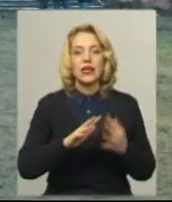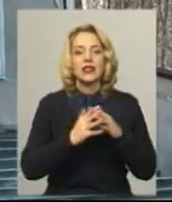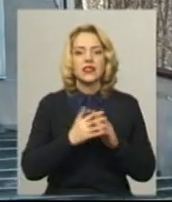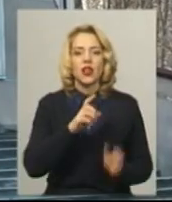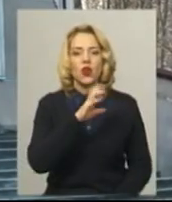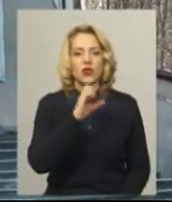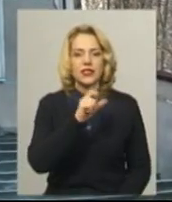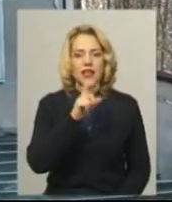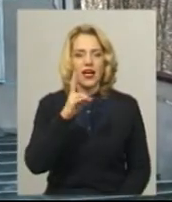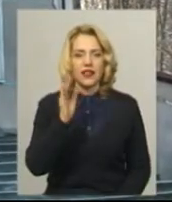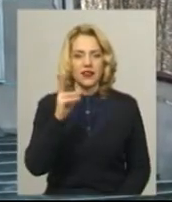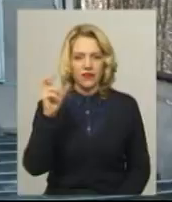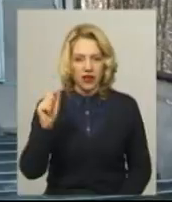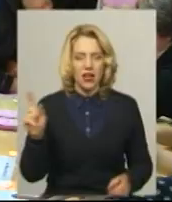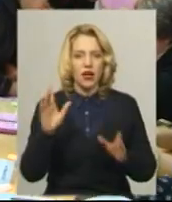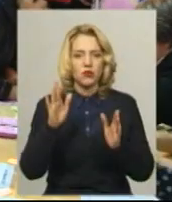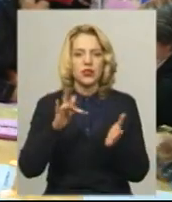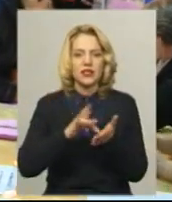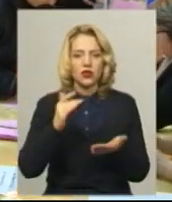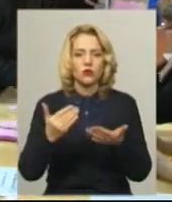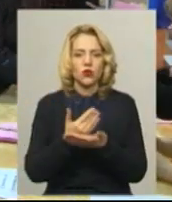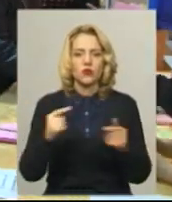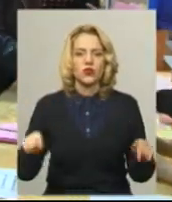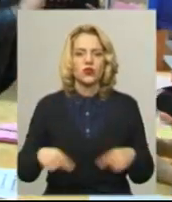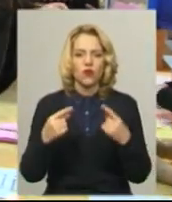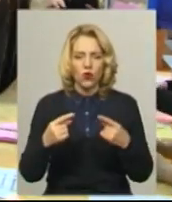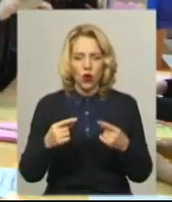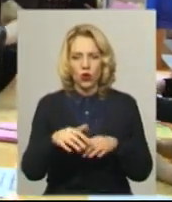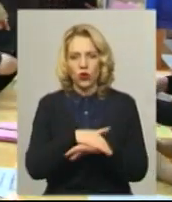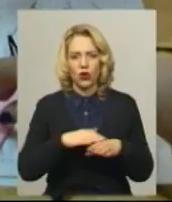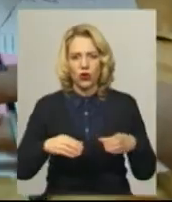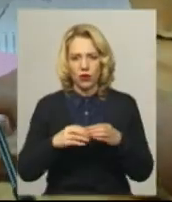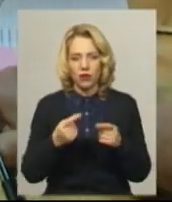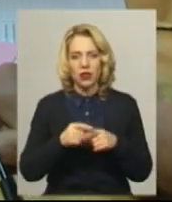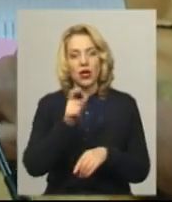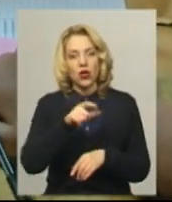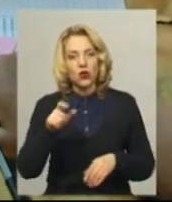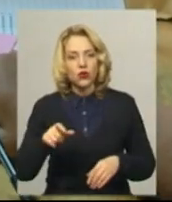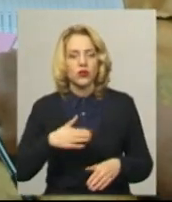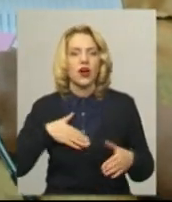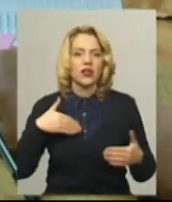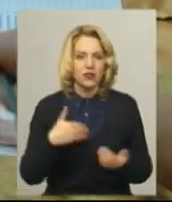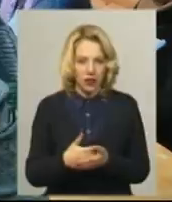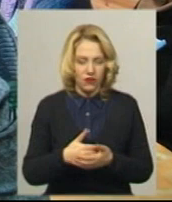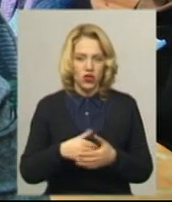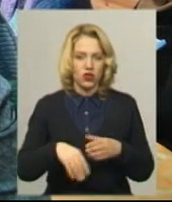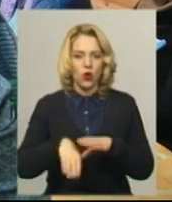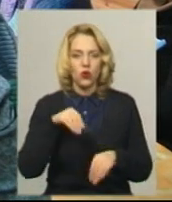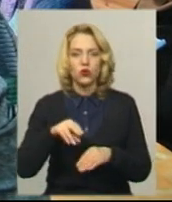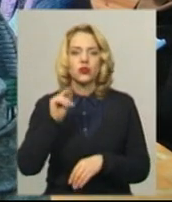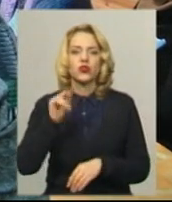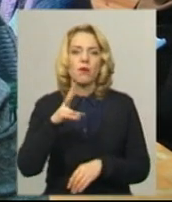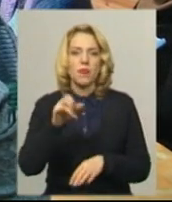яке має стати центром новоствореної громади, жителі на цих виборах голосують активніше, ніж на парламентських, каже голова місцевої